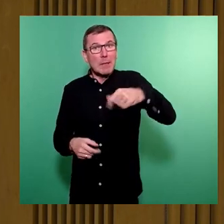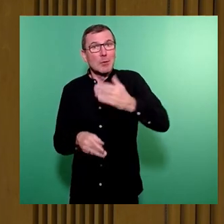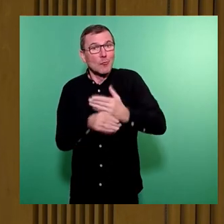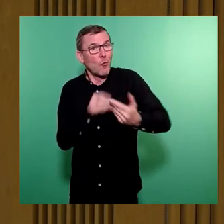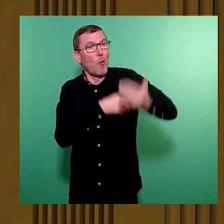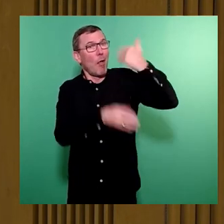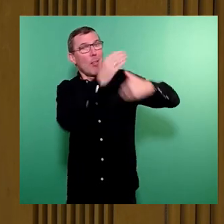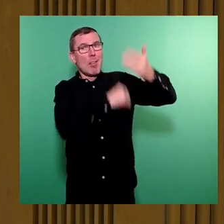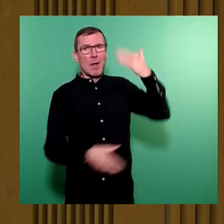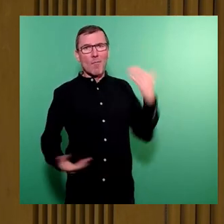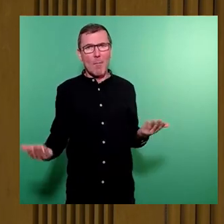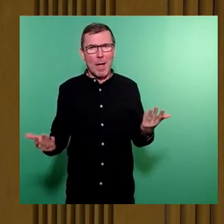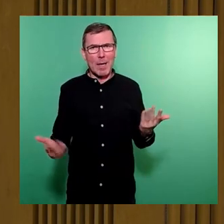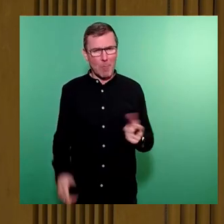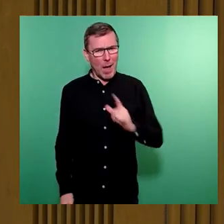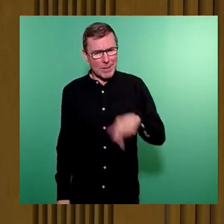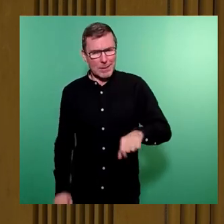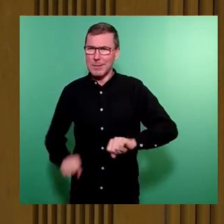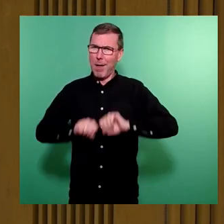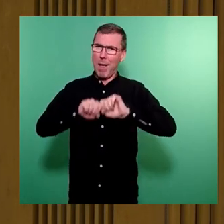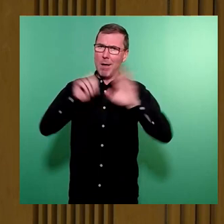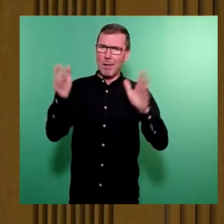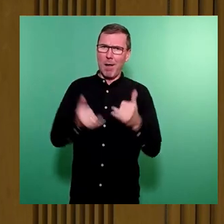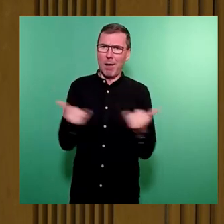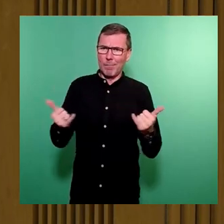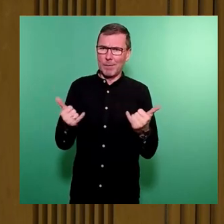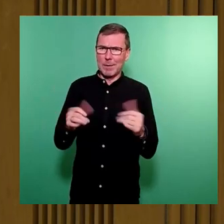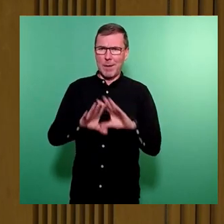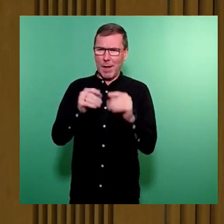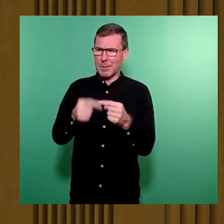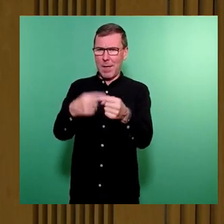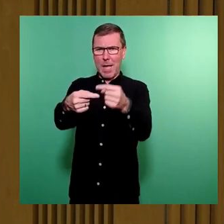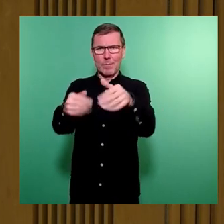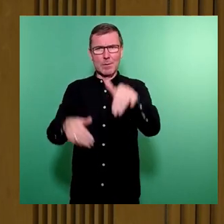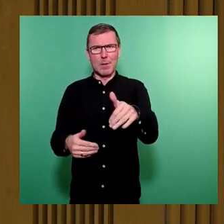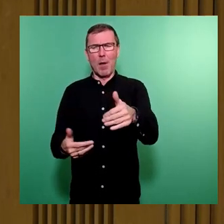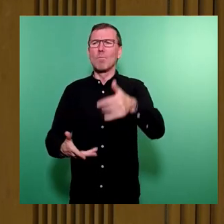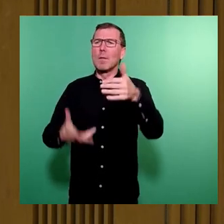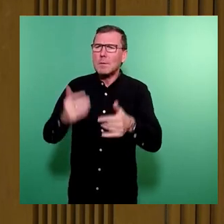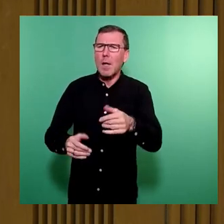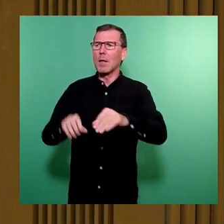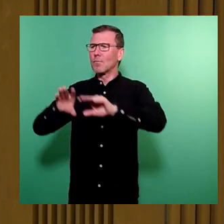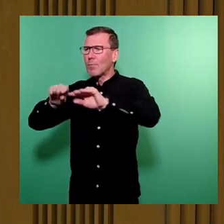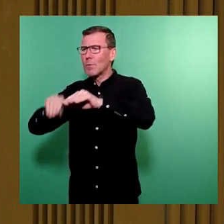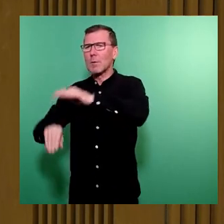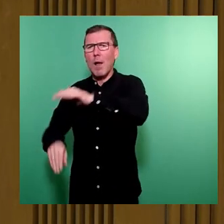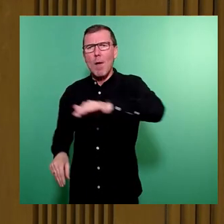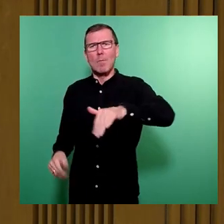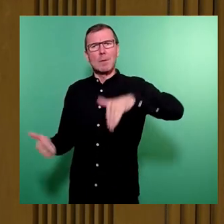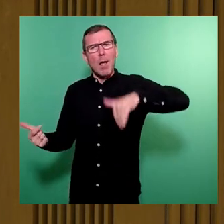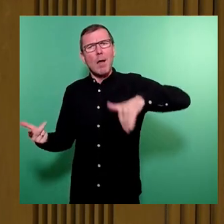und inzwischen dürfte auch klar sein, wie sich alles entwickelt hat. Wir haben ja auch Zahlen über die Nutzung der Parkplätze da.